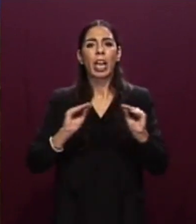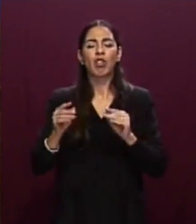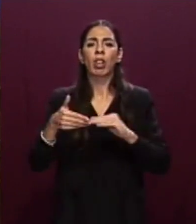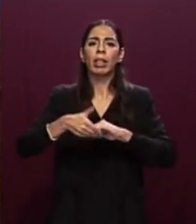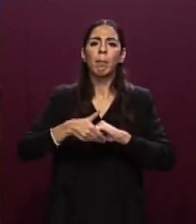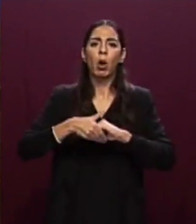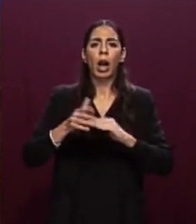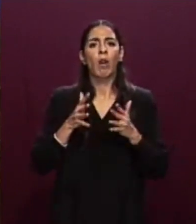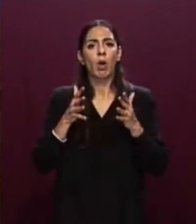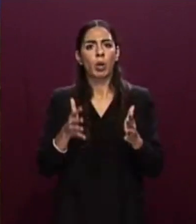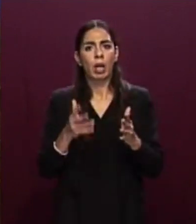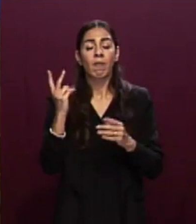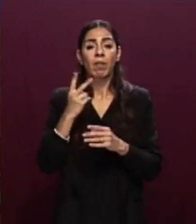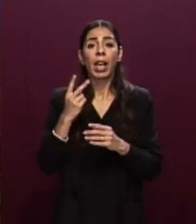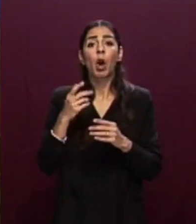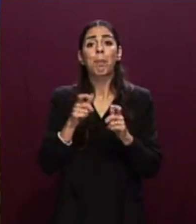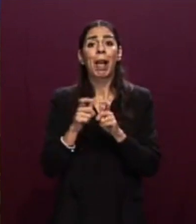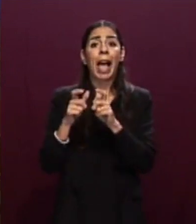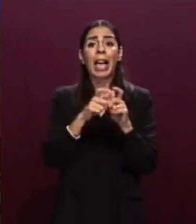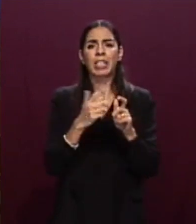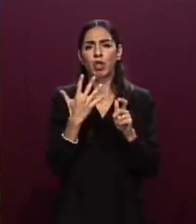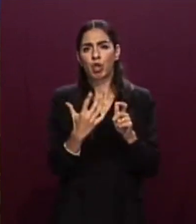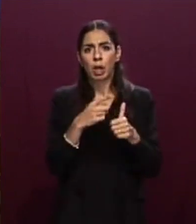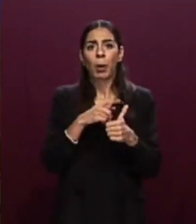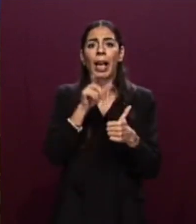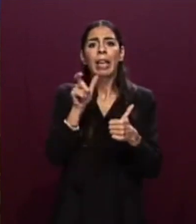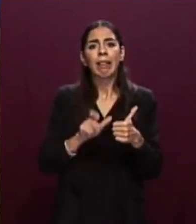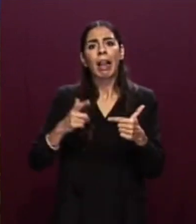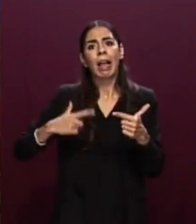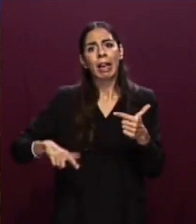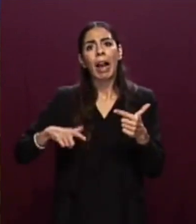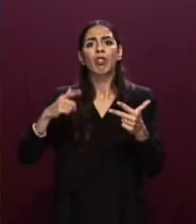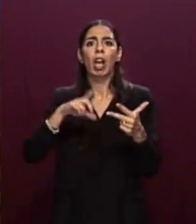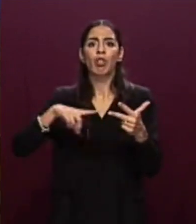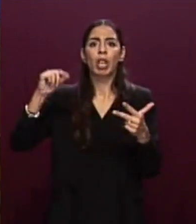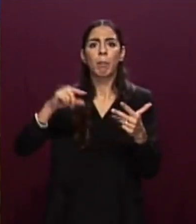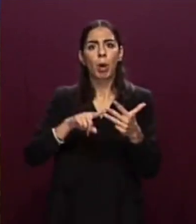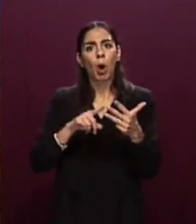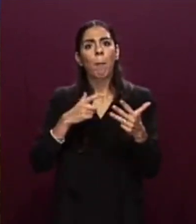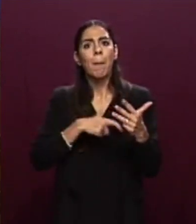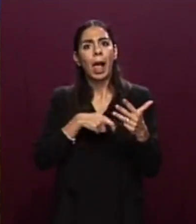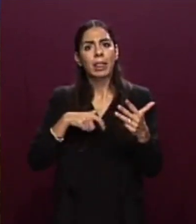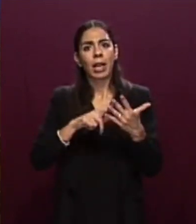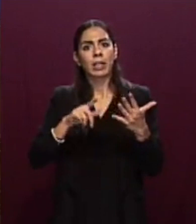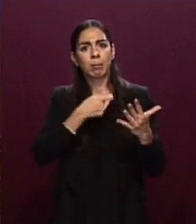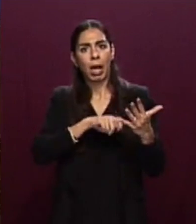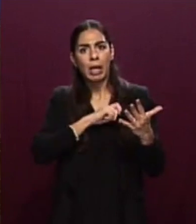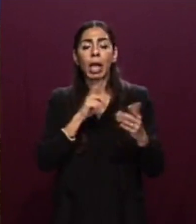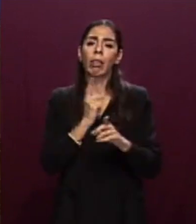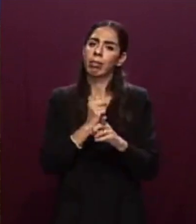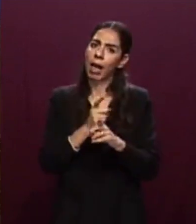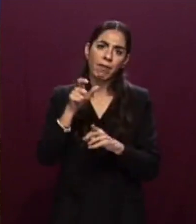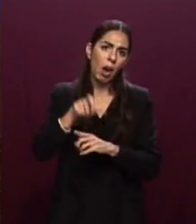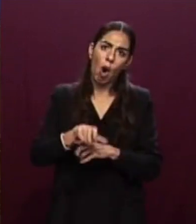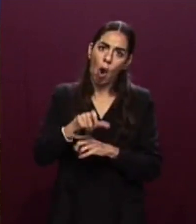Paesi MedFive, che sono Italia, Grecia, Cipro, Malta e Spagna, sostenessero uno schema di relocation obbligatorio. Ebbene, come